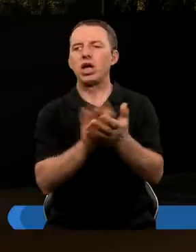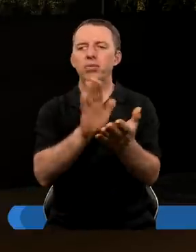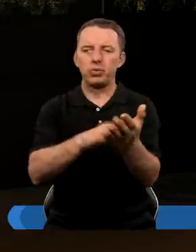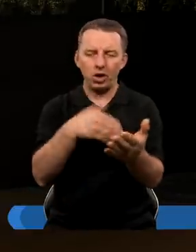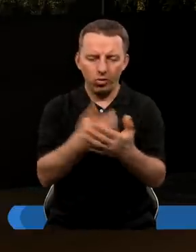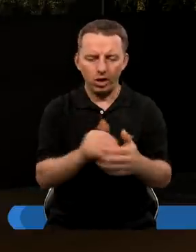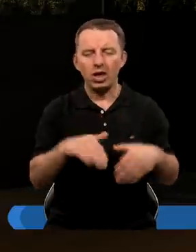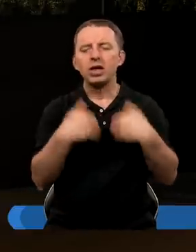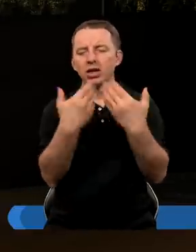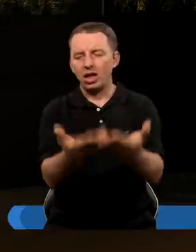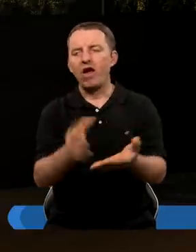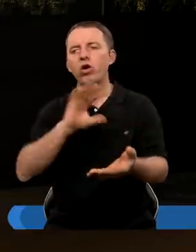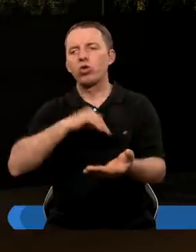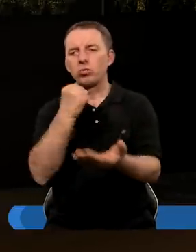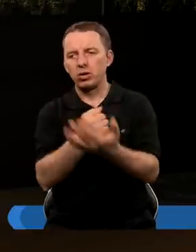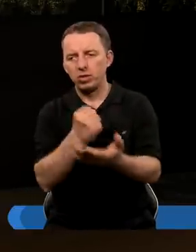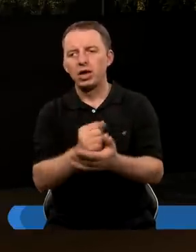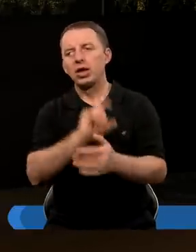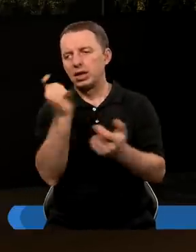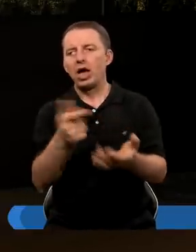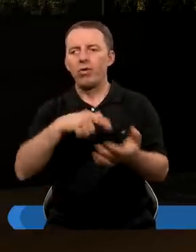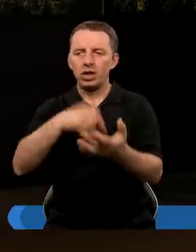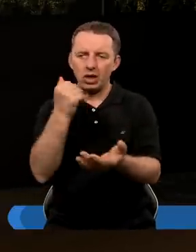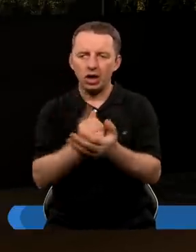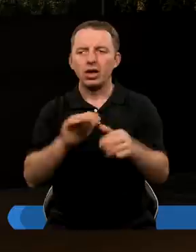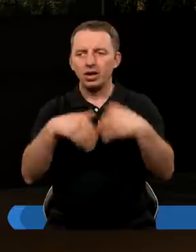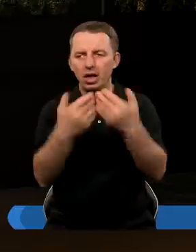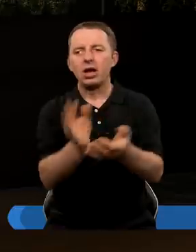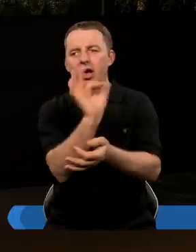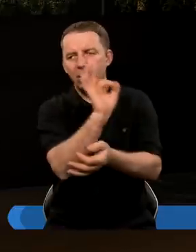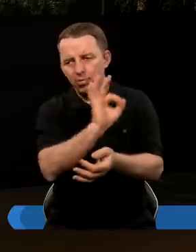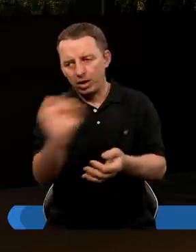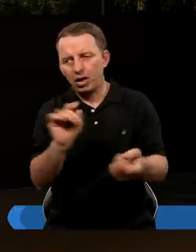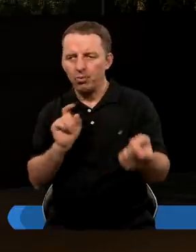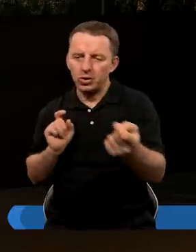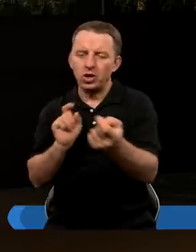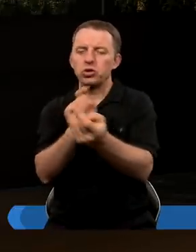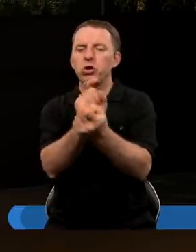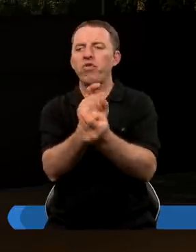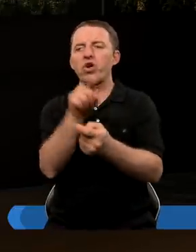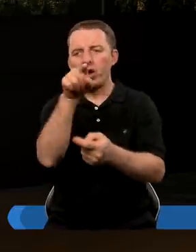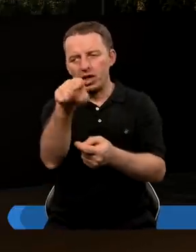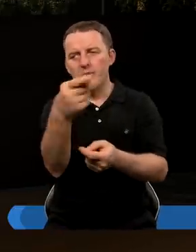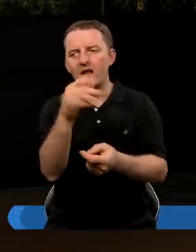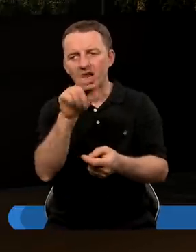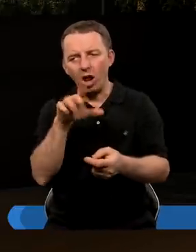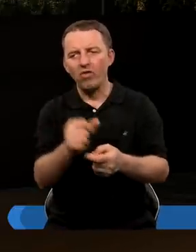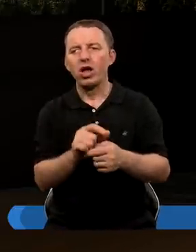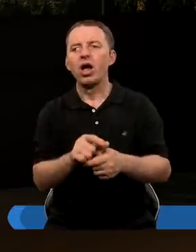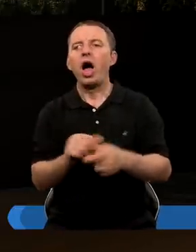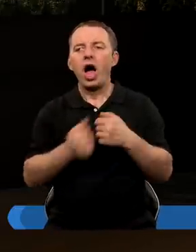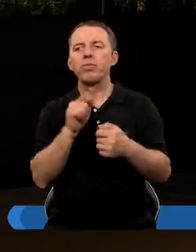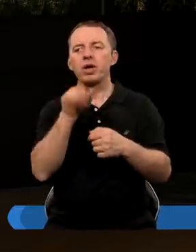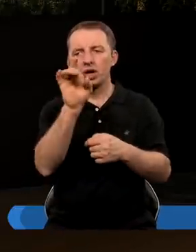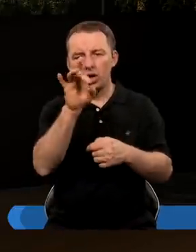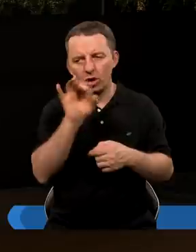i zdawał sobie sprawę, że cały ten dekret, który został wydany, został specjalnie przeciwko niemu wydany, żeby